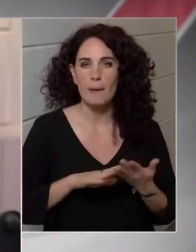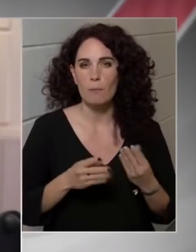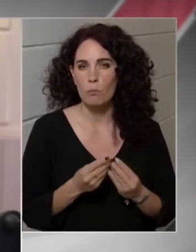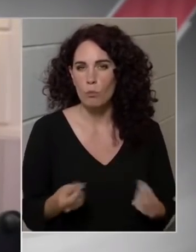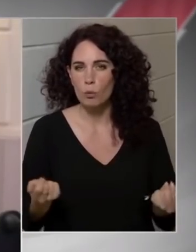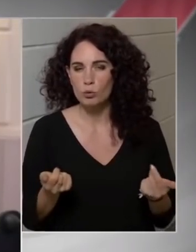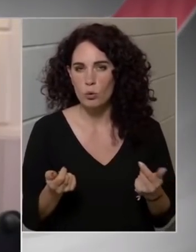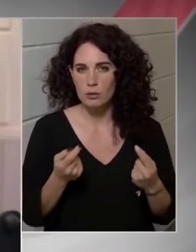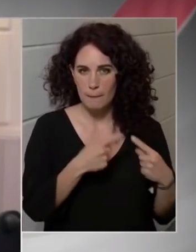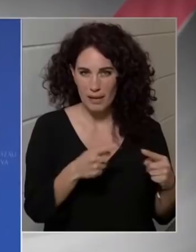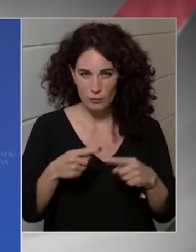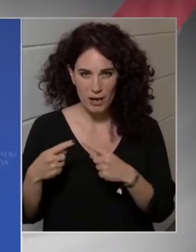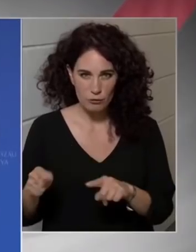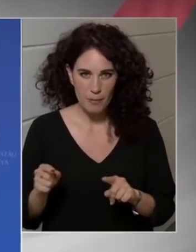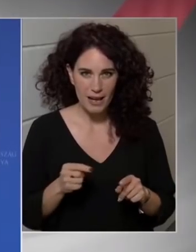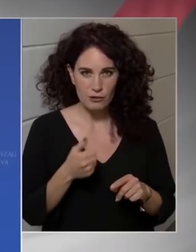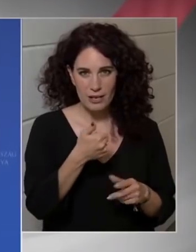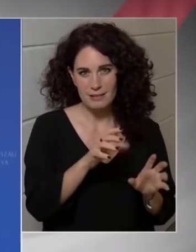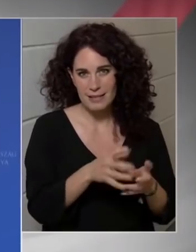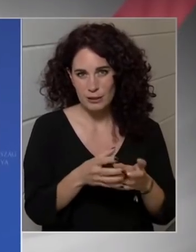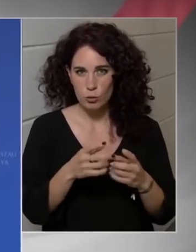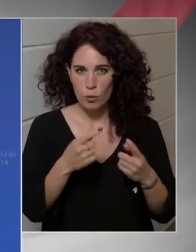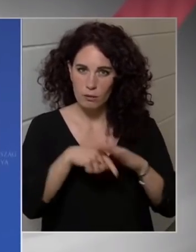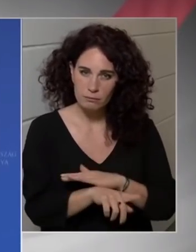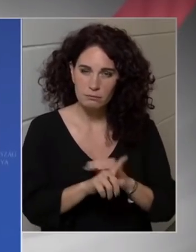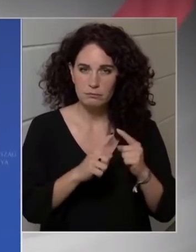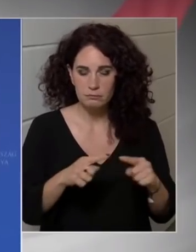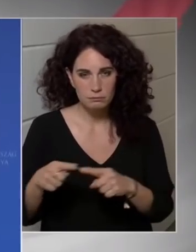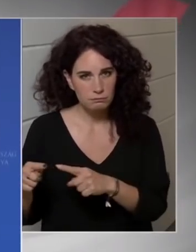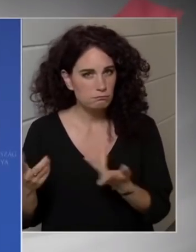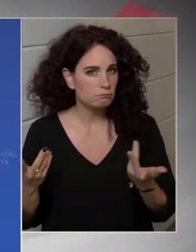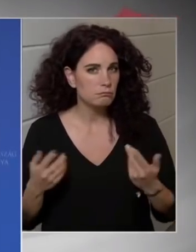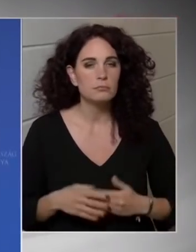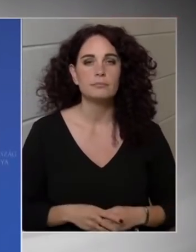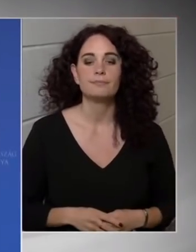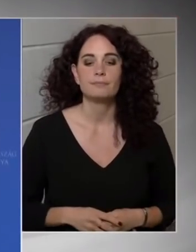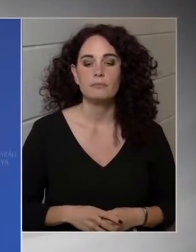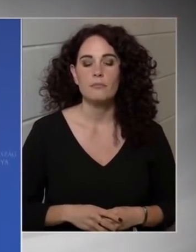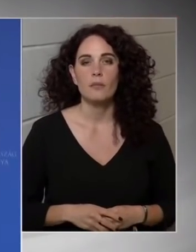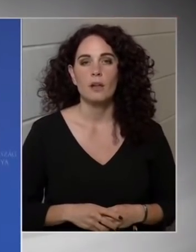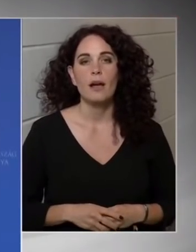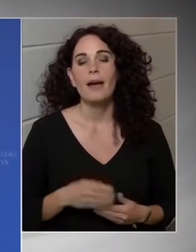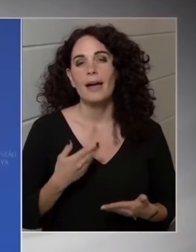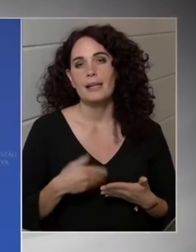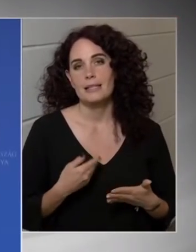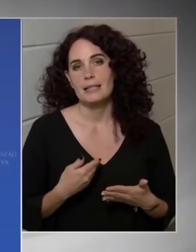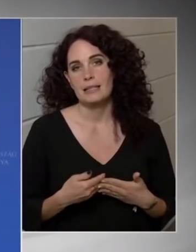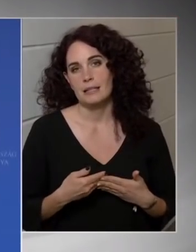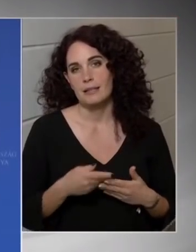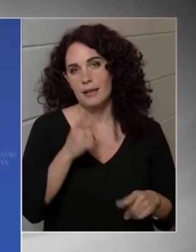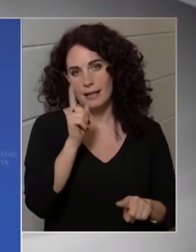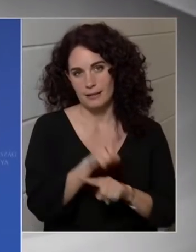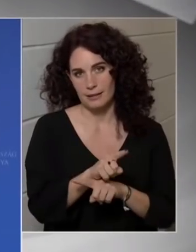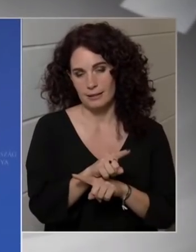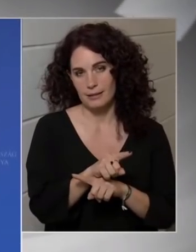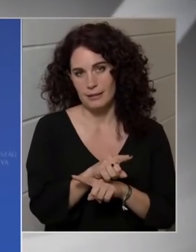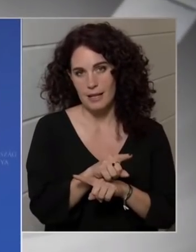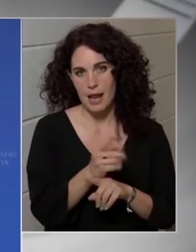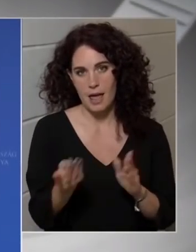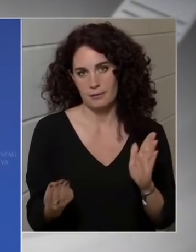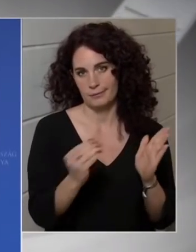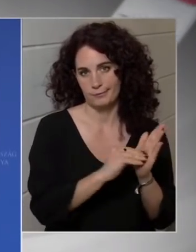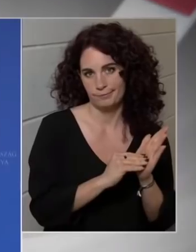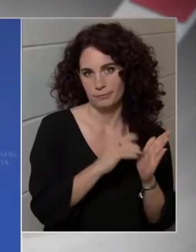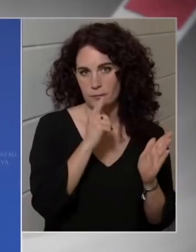szektorunként eltérő lesz majd ennek a módja? Ez rendeleti formában kerül beszedésre,